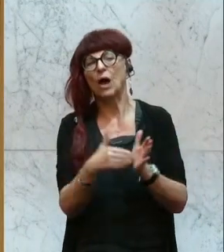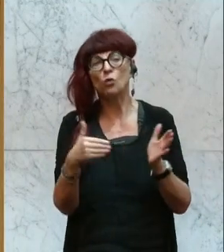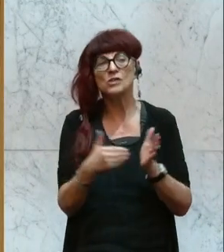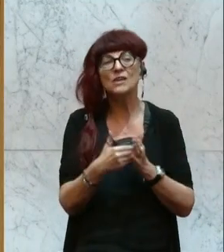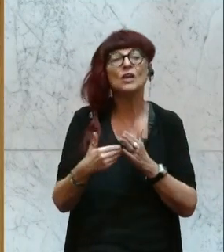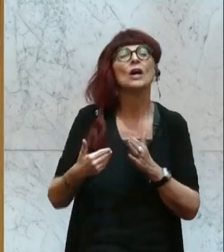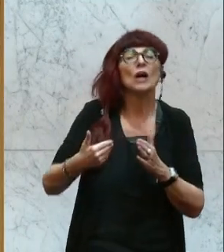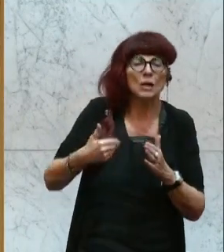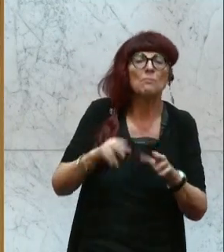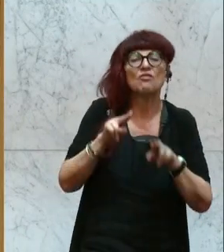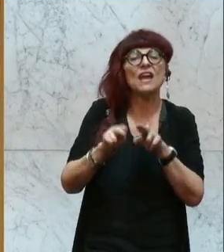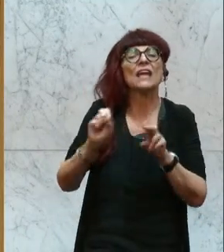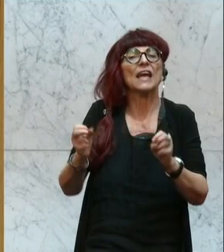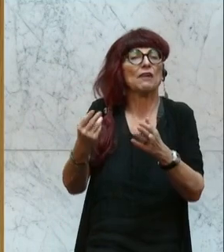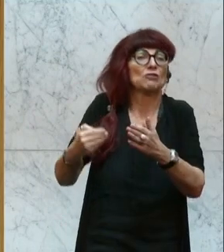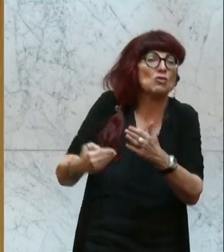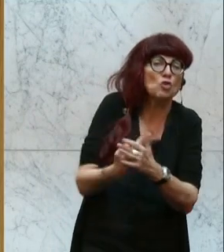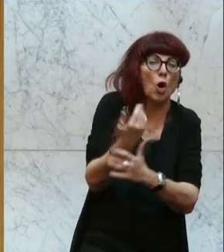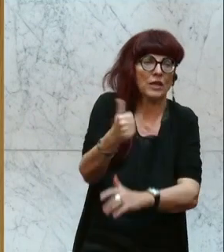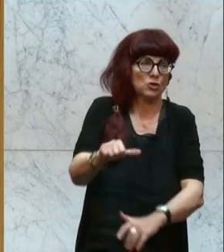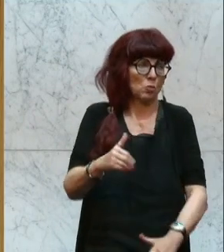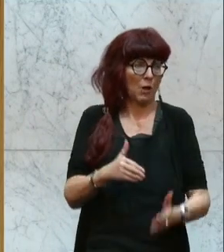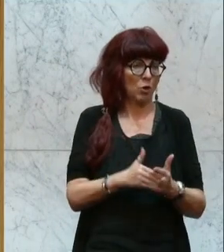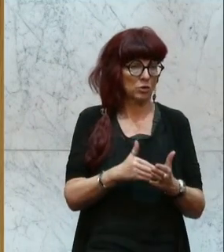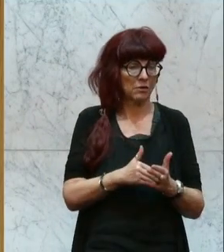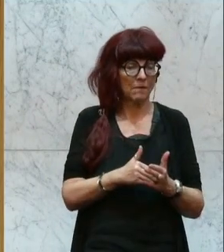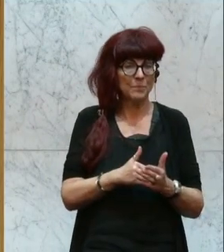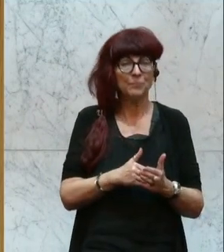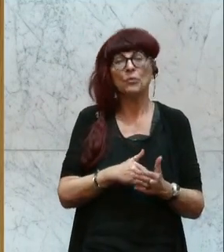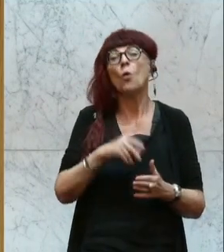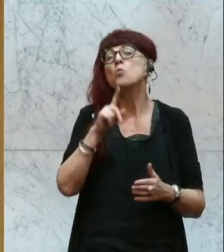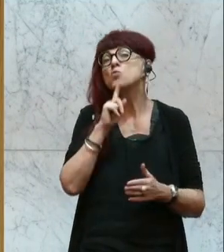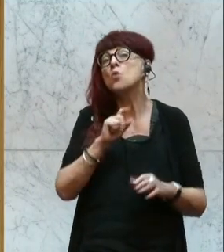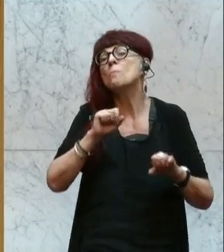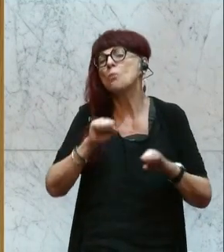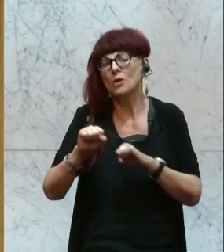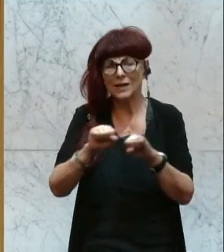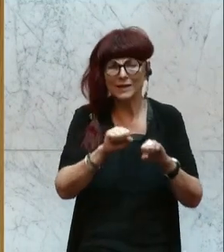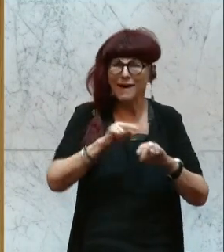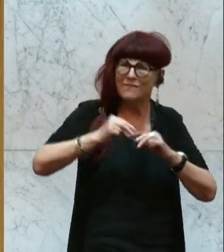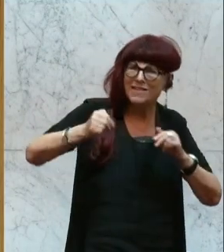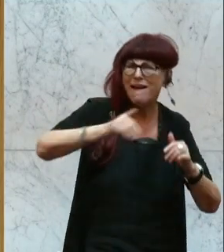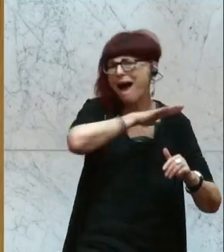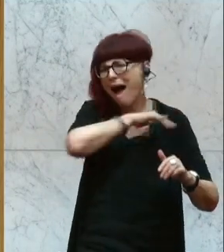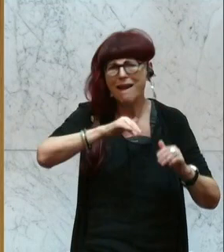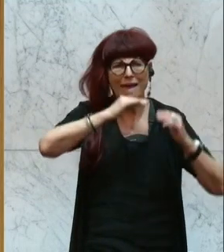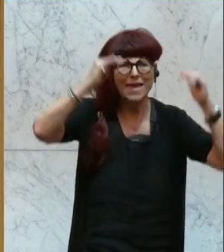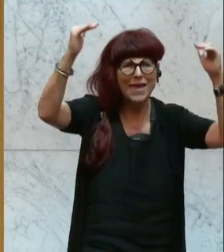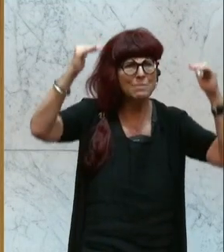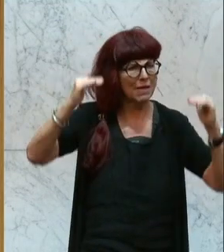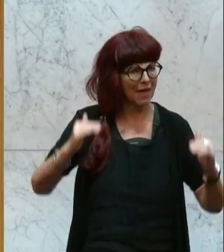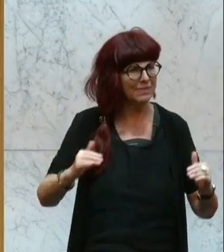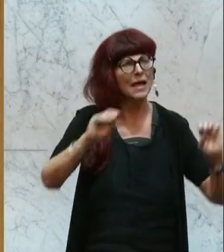brauchen werden. Und wir werden nur dann weiterkommen, wenn wir hier tatsächlich auf allen Ebenen neue